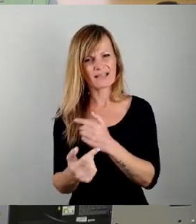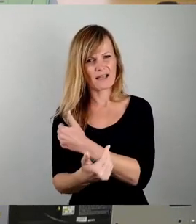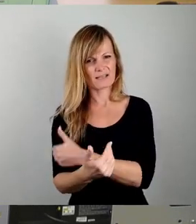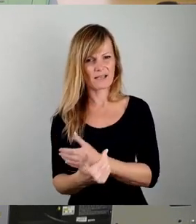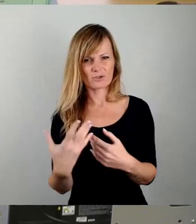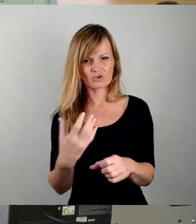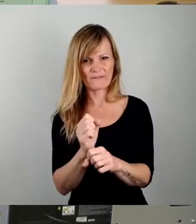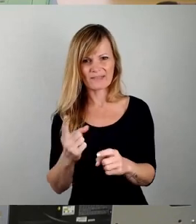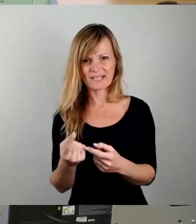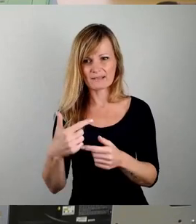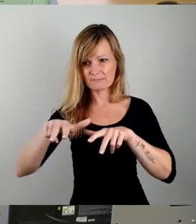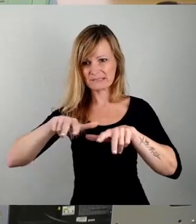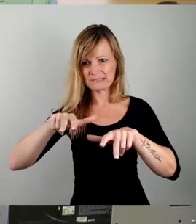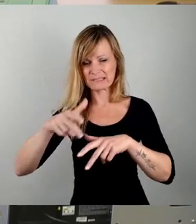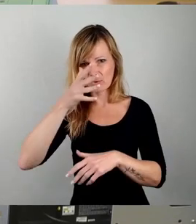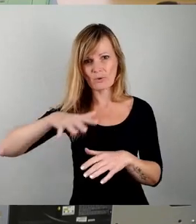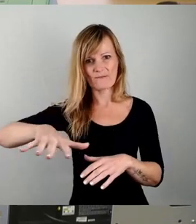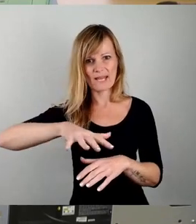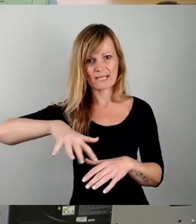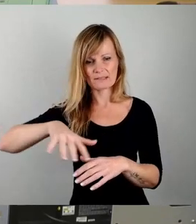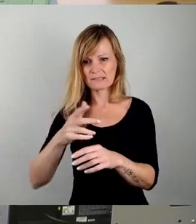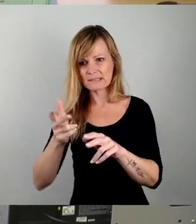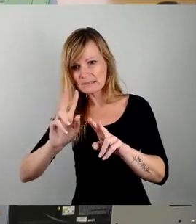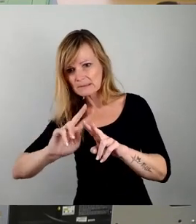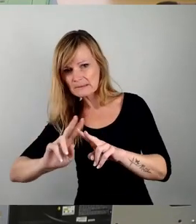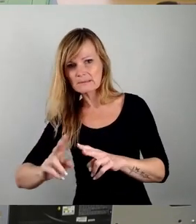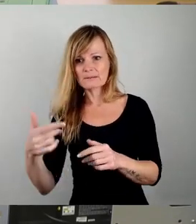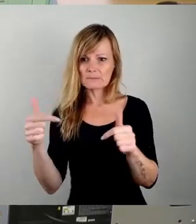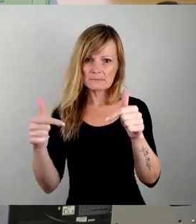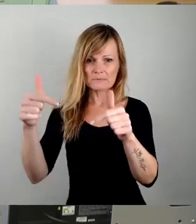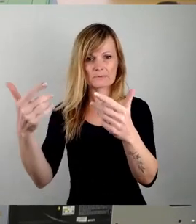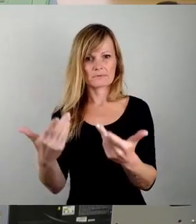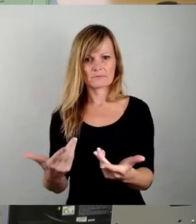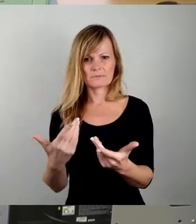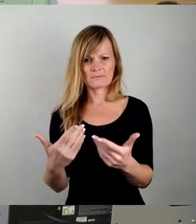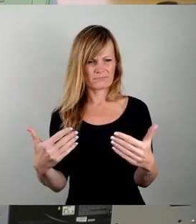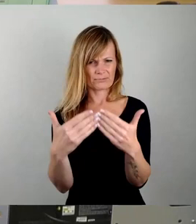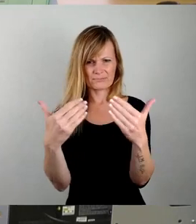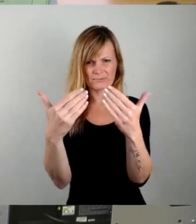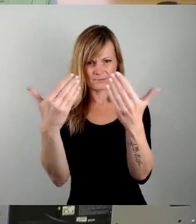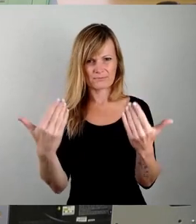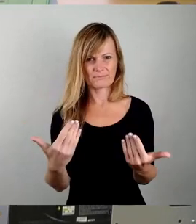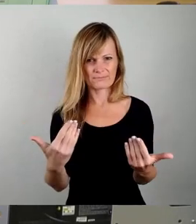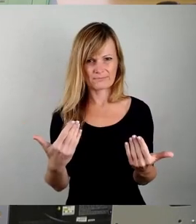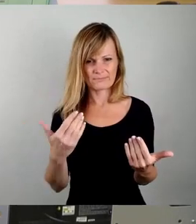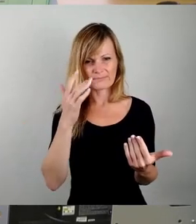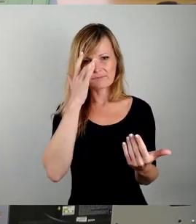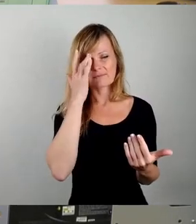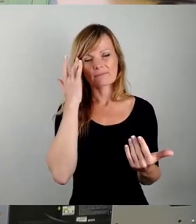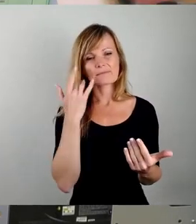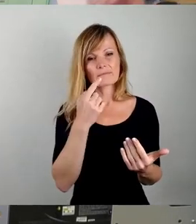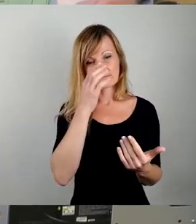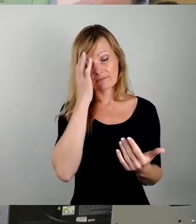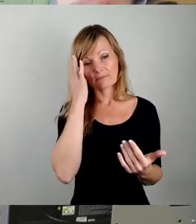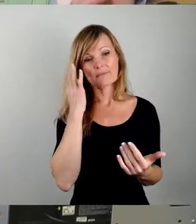Grünflächenamt zu verantworten hat, eigentlich in Schuss zu halten. Widersprüche über Widersprüche. Natürlich haben diese Grundstücke Potenzial.